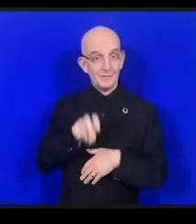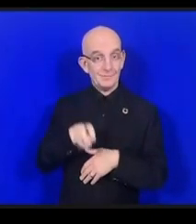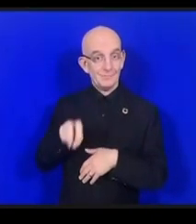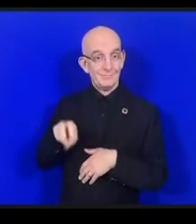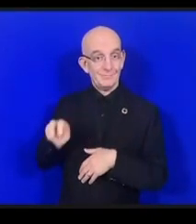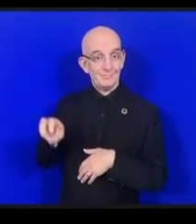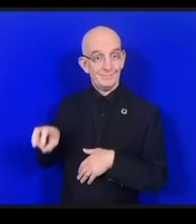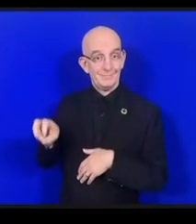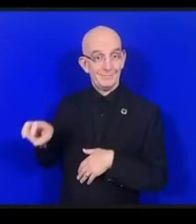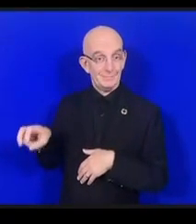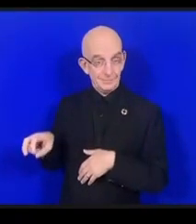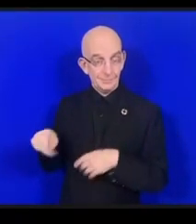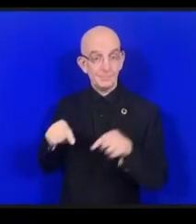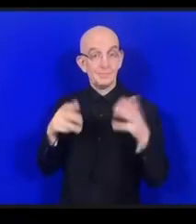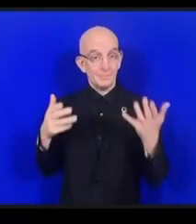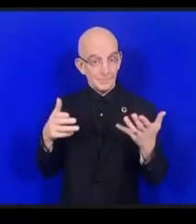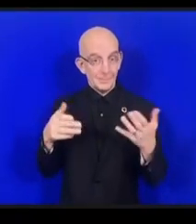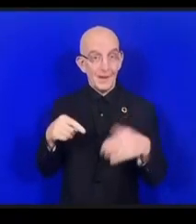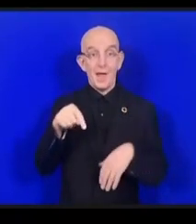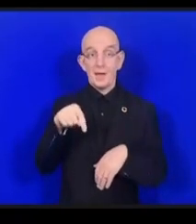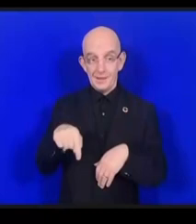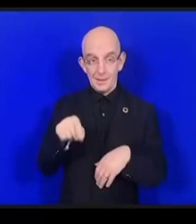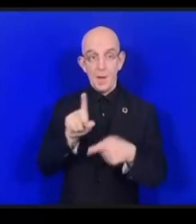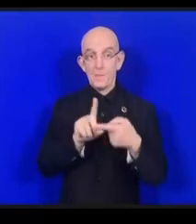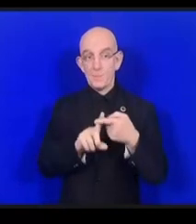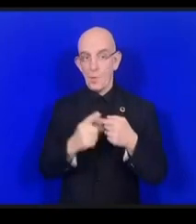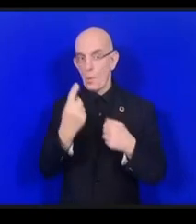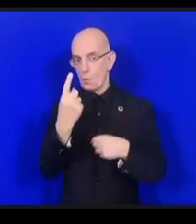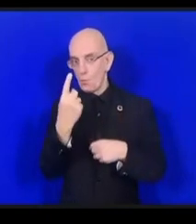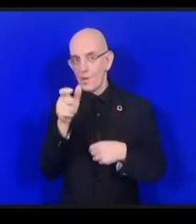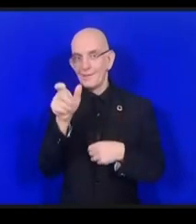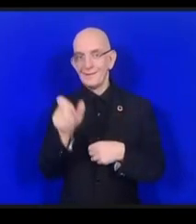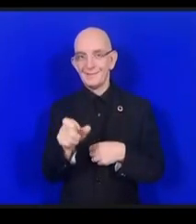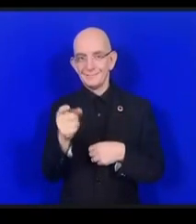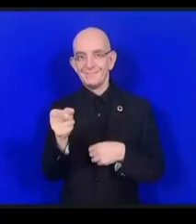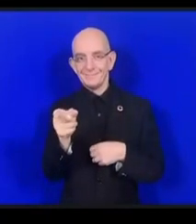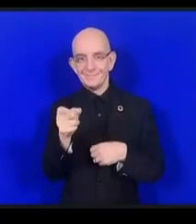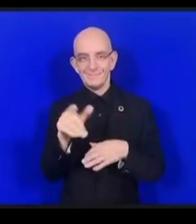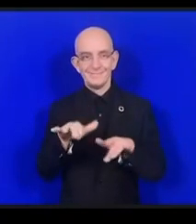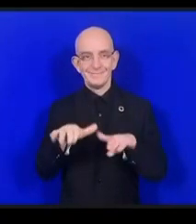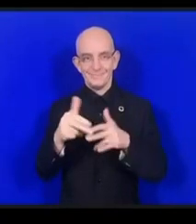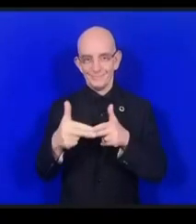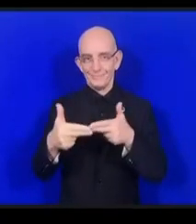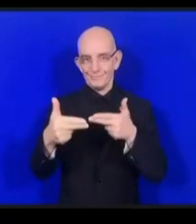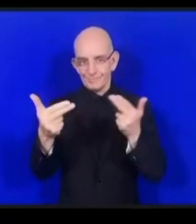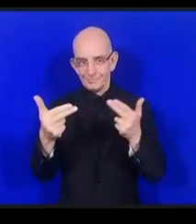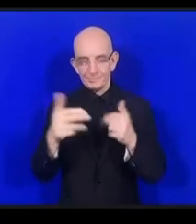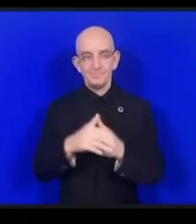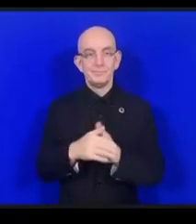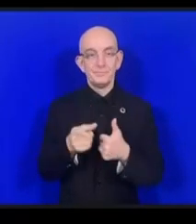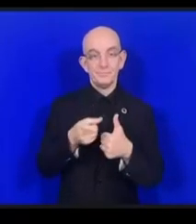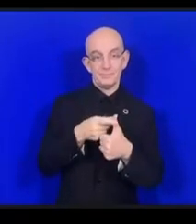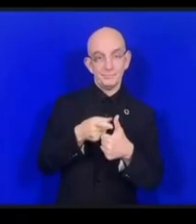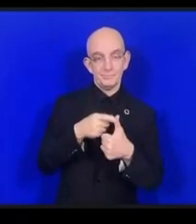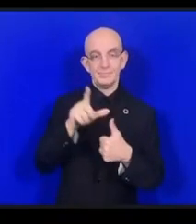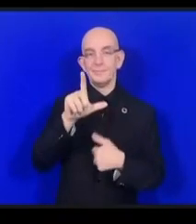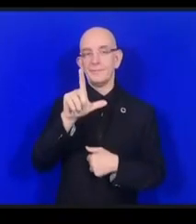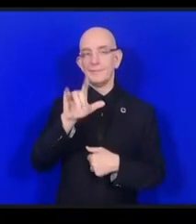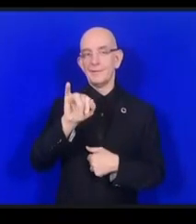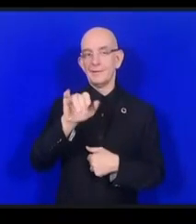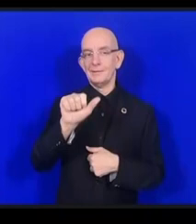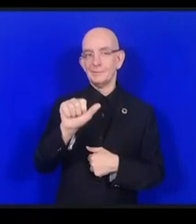Lisa Petrides, des ressources éducatives libres. Et la toute première, je vais vous poser trois questions. Comment est-ce que nous